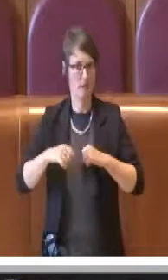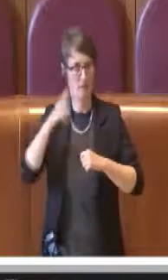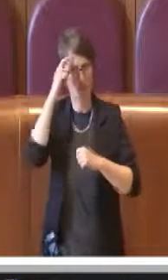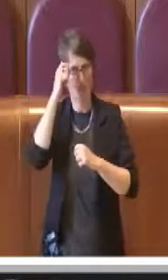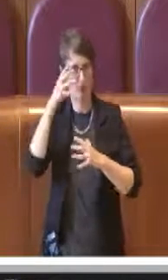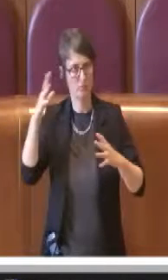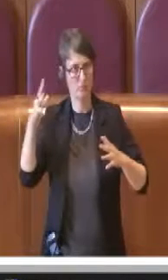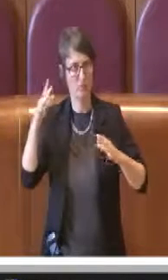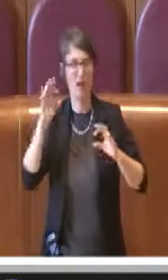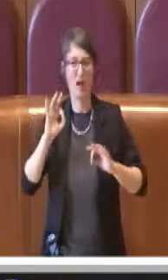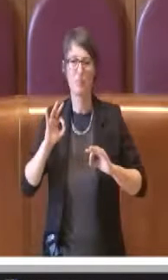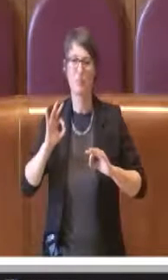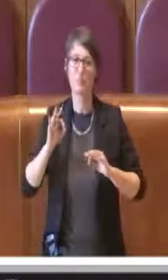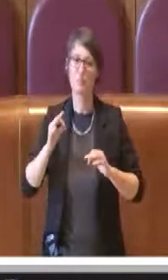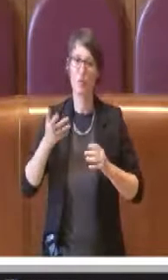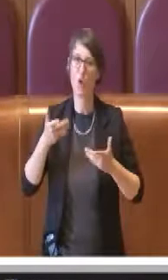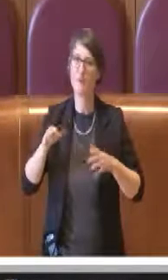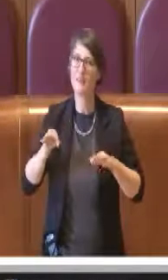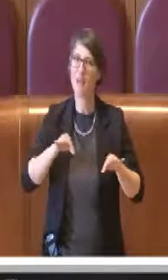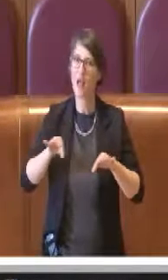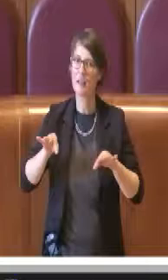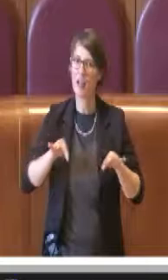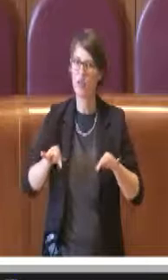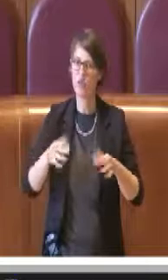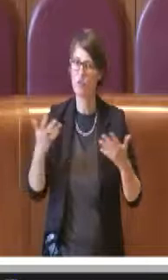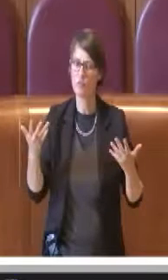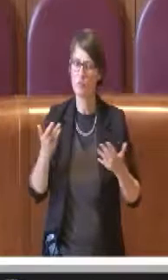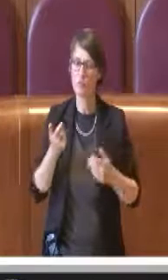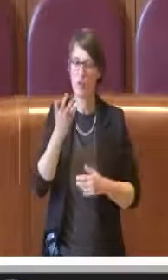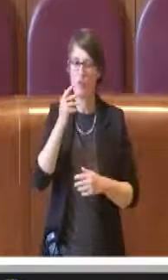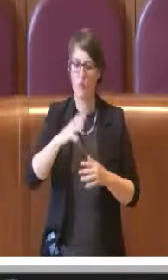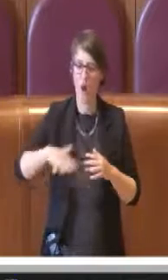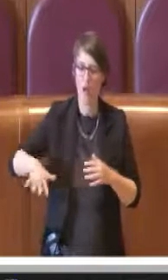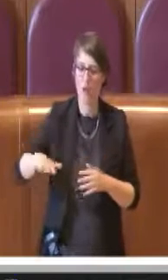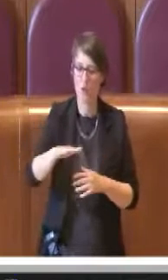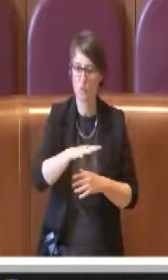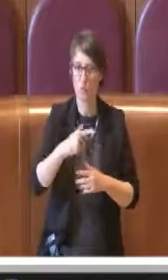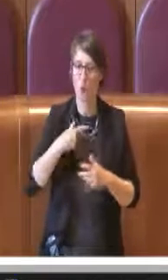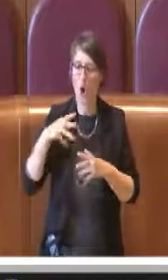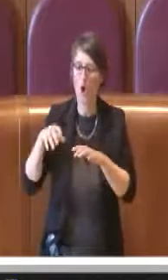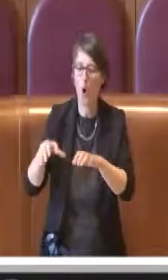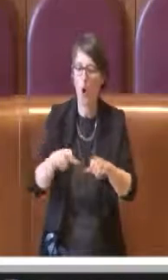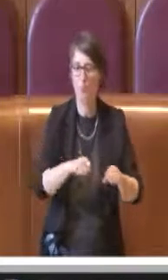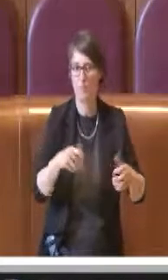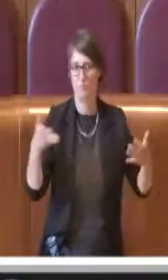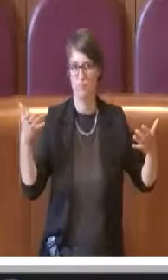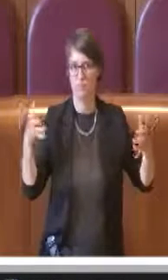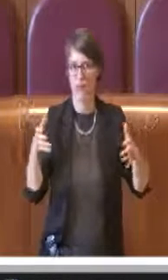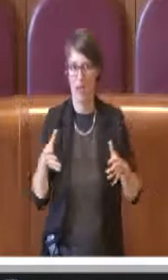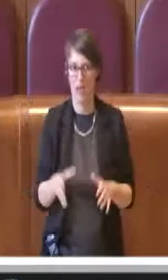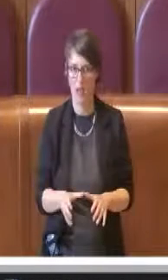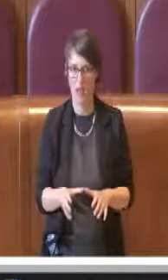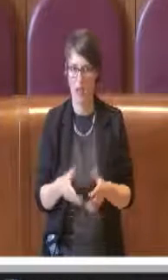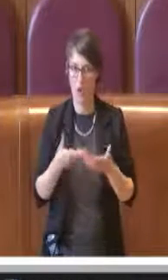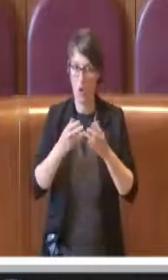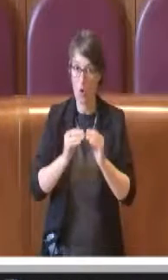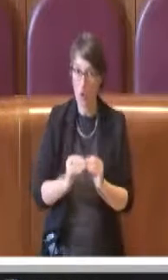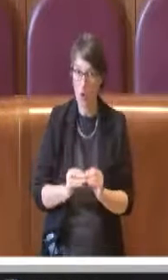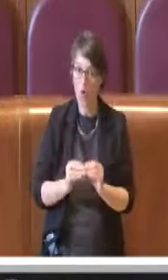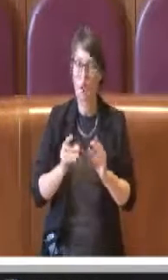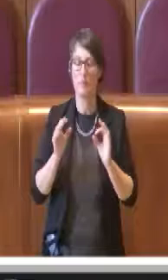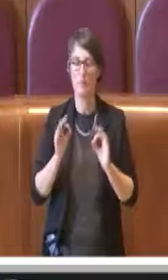punta a contenere il consumo del suolo attraverso l'eliminazione dei piani non attuati